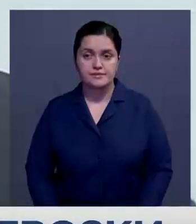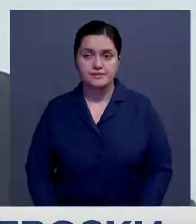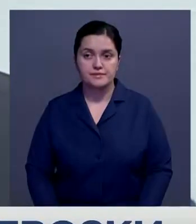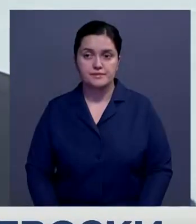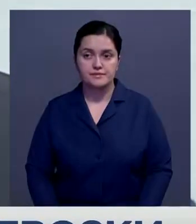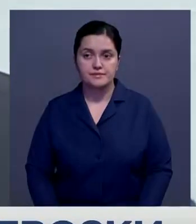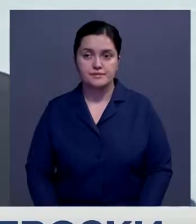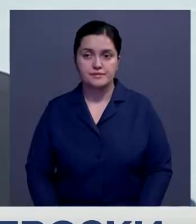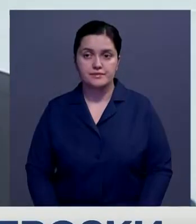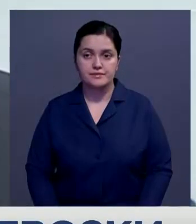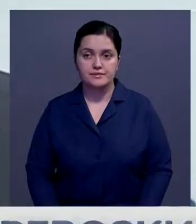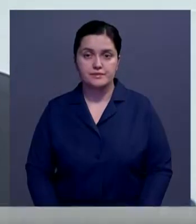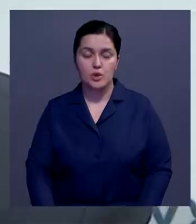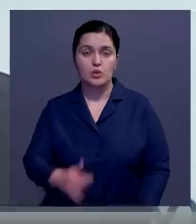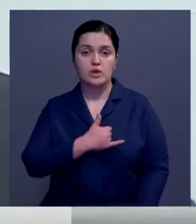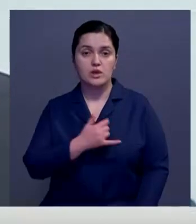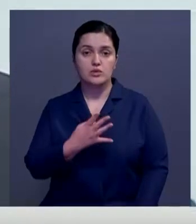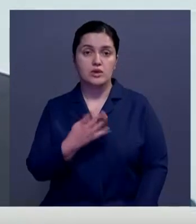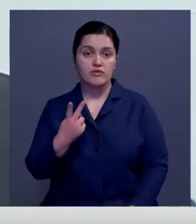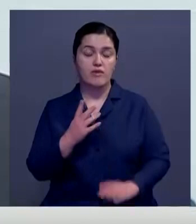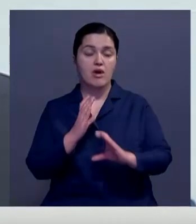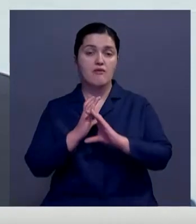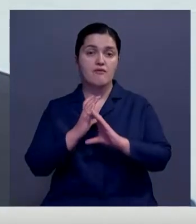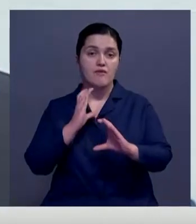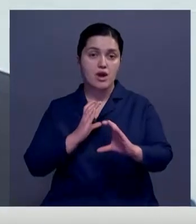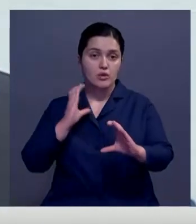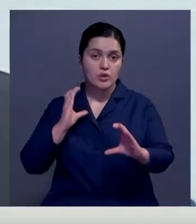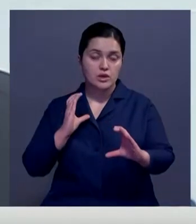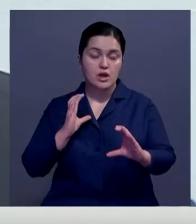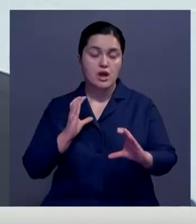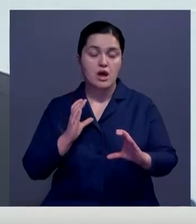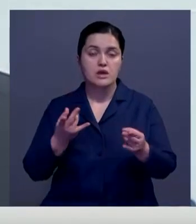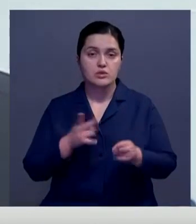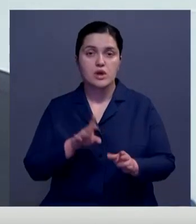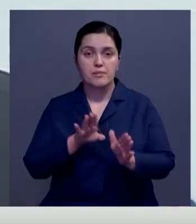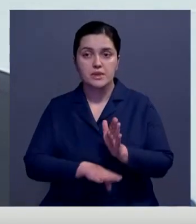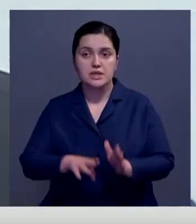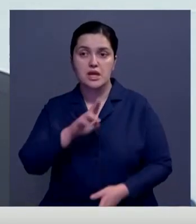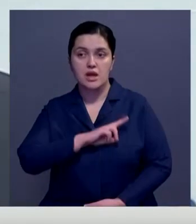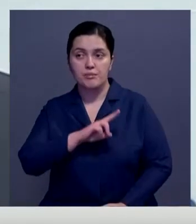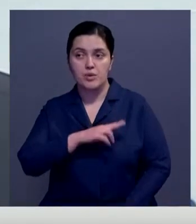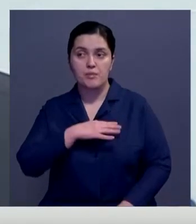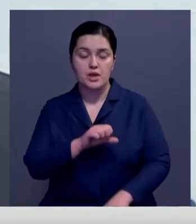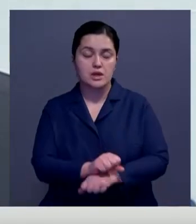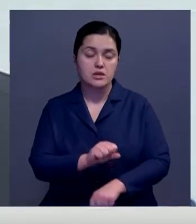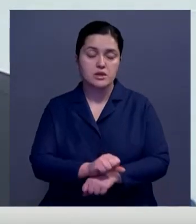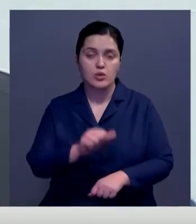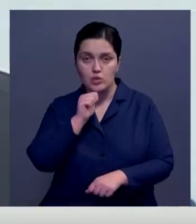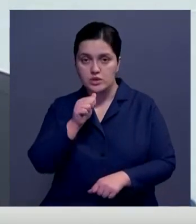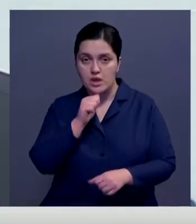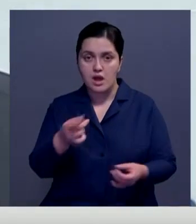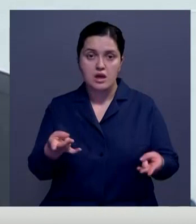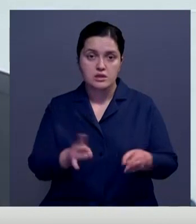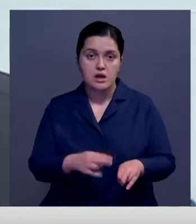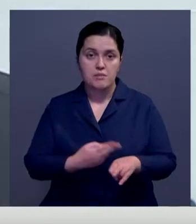У нас порядка 42 вагонов пассажирских остаются без работы. Мы на станции Костанай их отставляем на